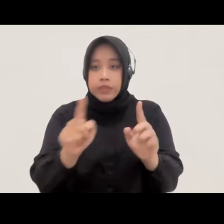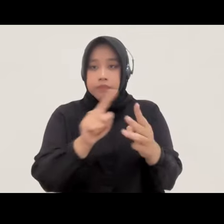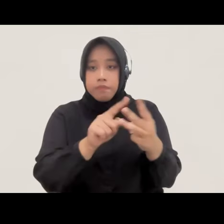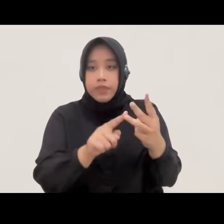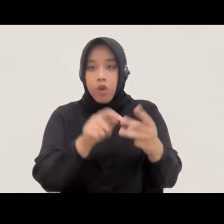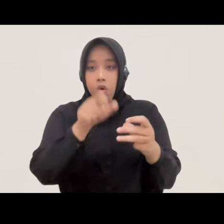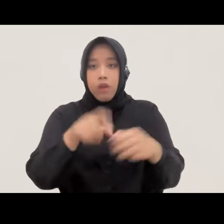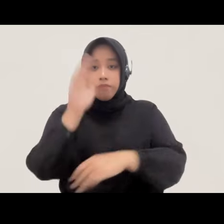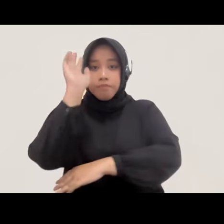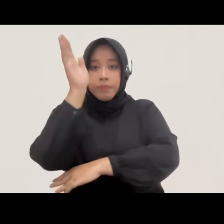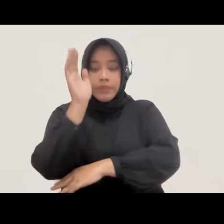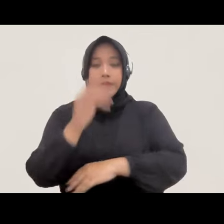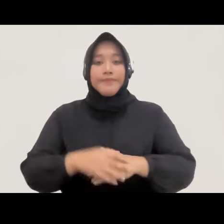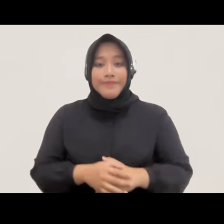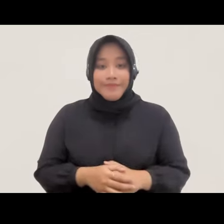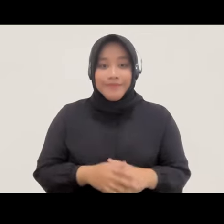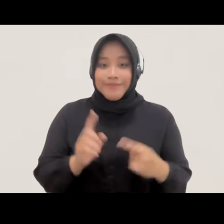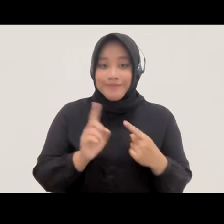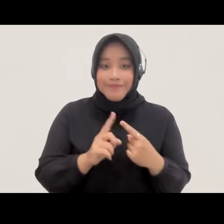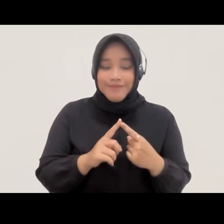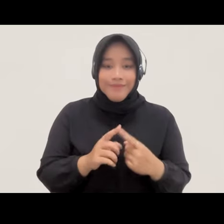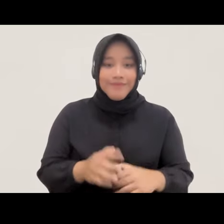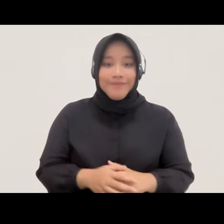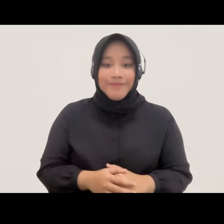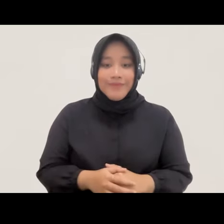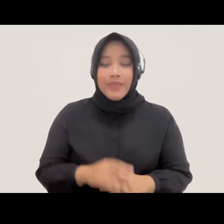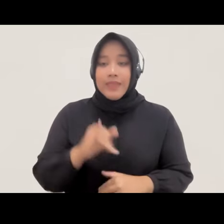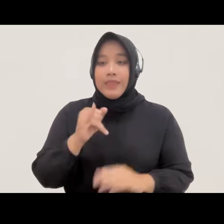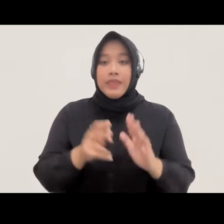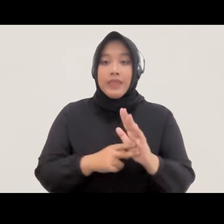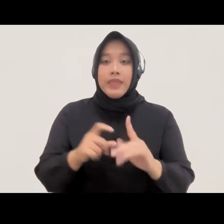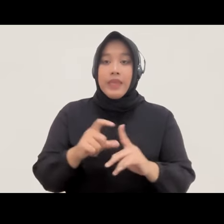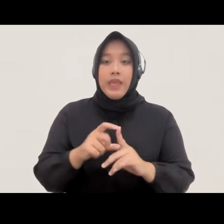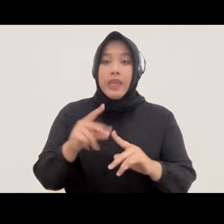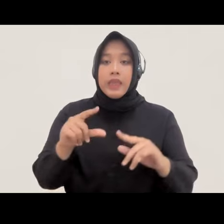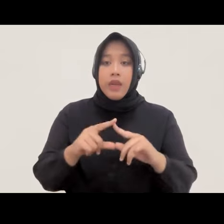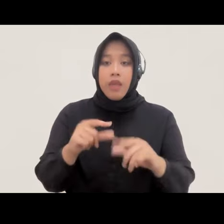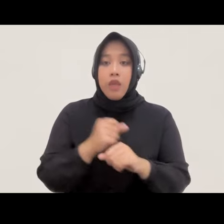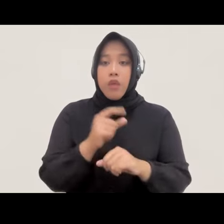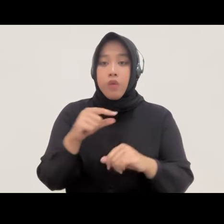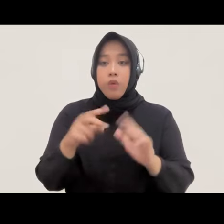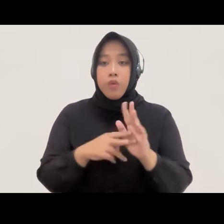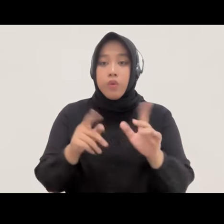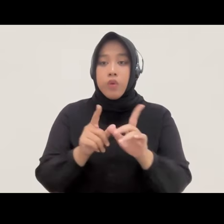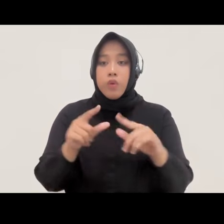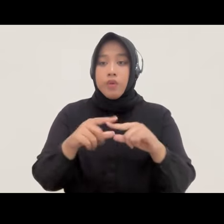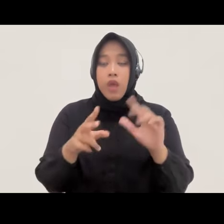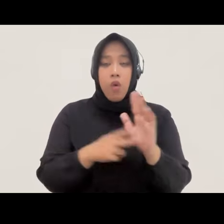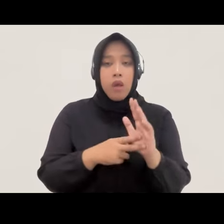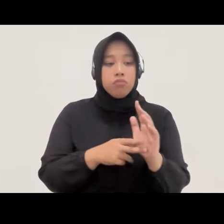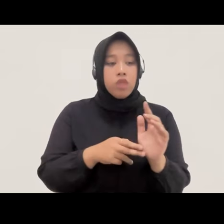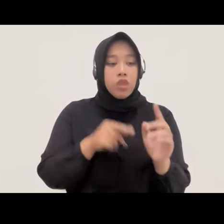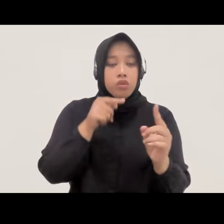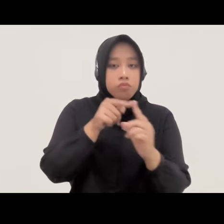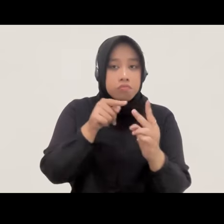pertama ada pertanyaan dari Indra Gunawan ini tidak ditujukan spesifik kepada salah